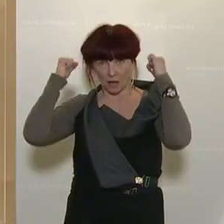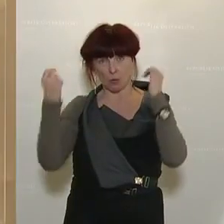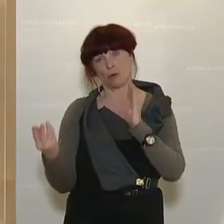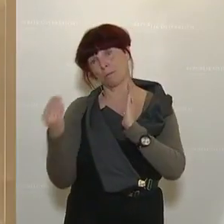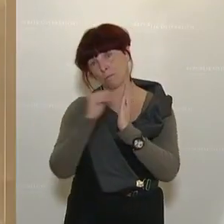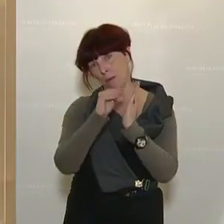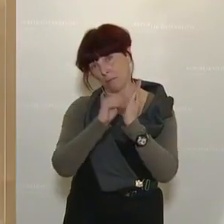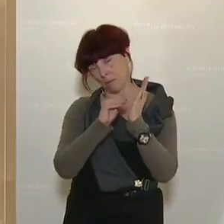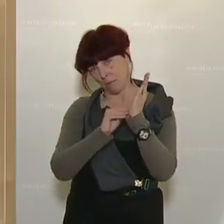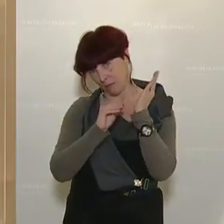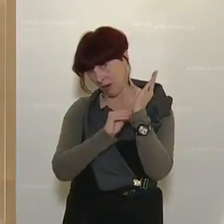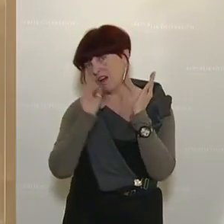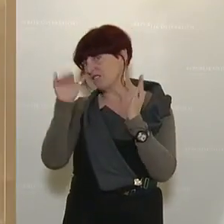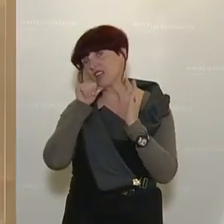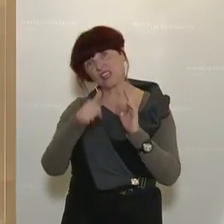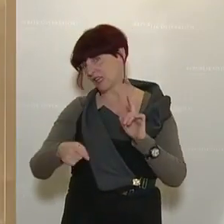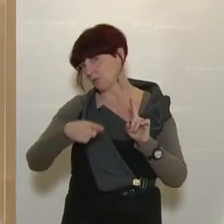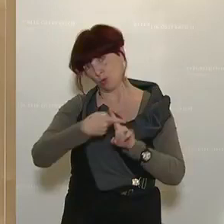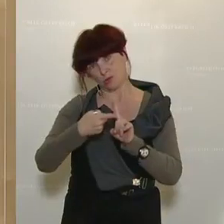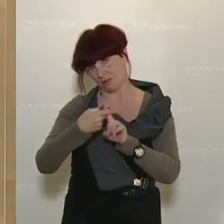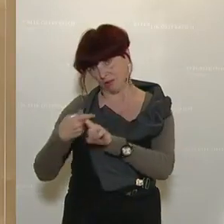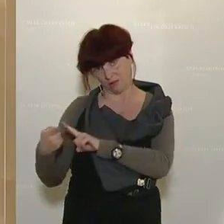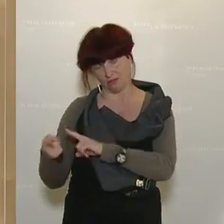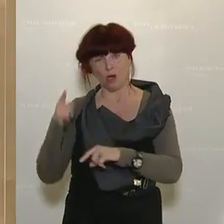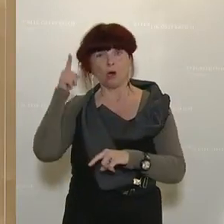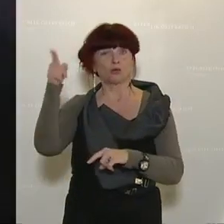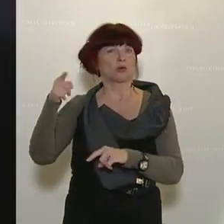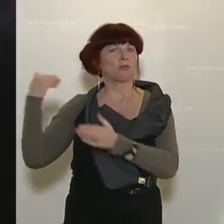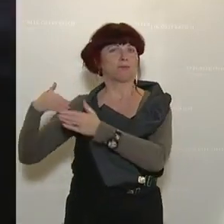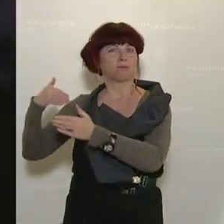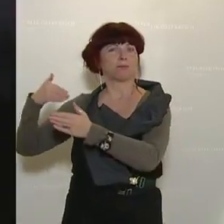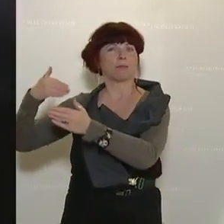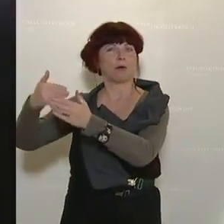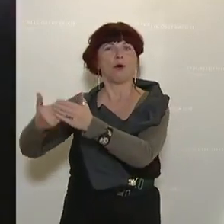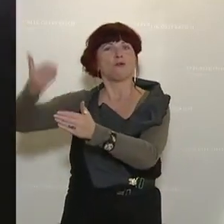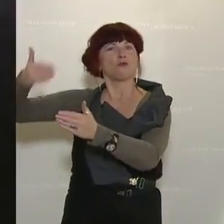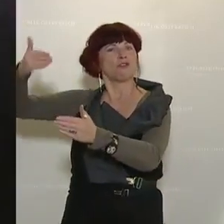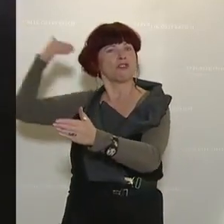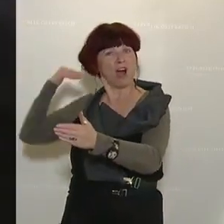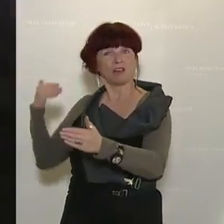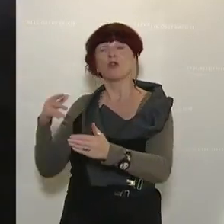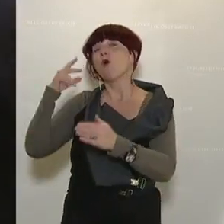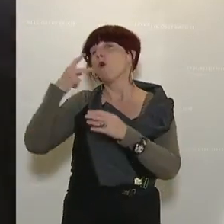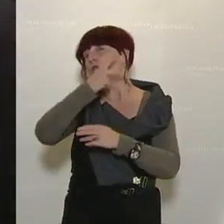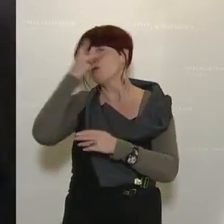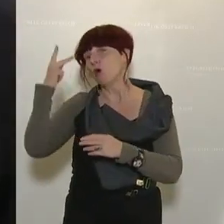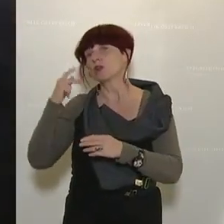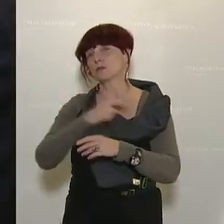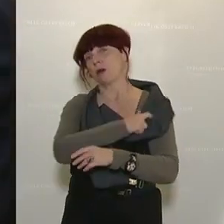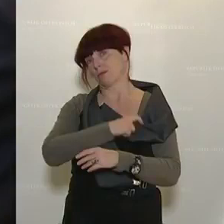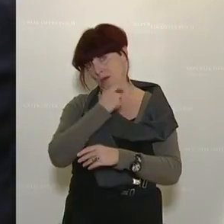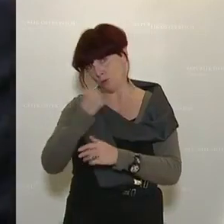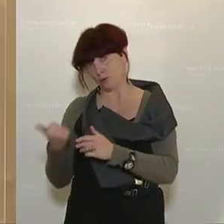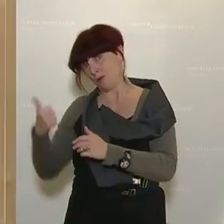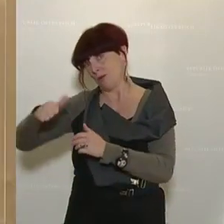schon, werden wenig schmeichelhafte sein. Sie werden sich nicht in die Ahnenreihe der großen Vorfahren der Volkspartei stellen können, was Sie so